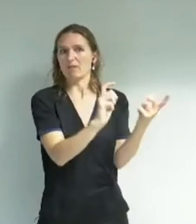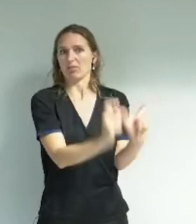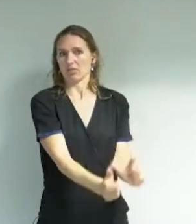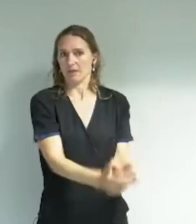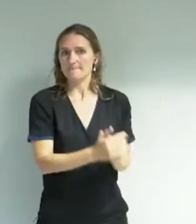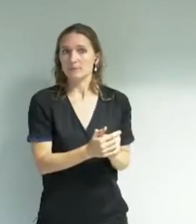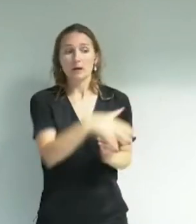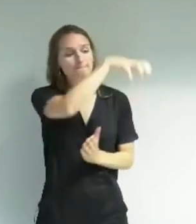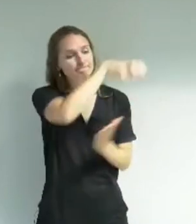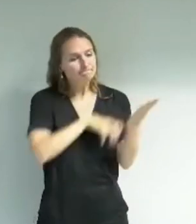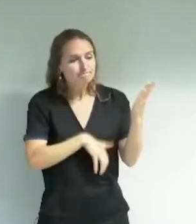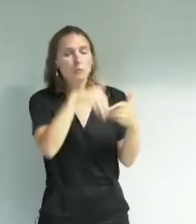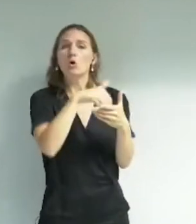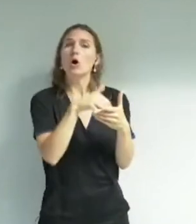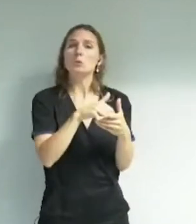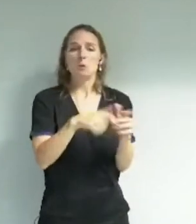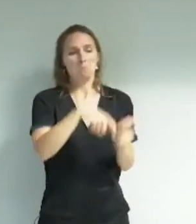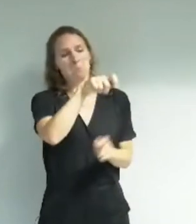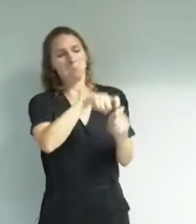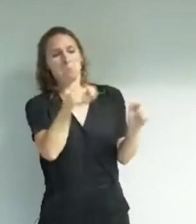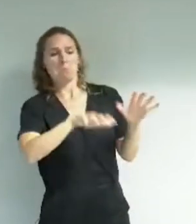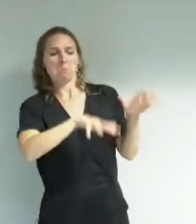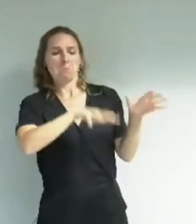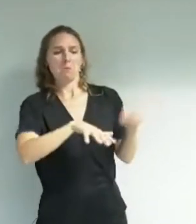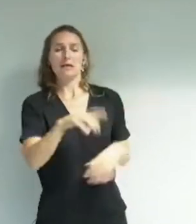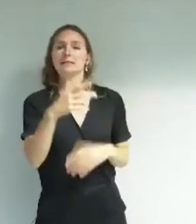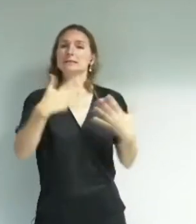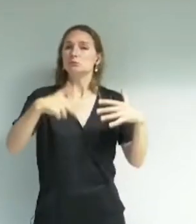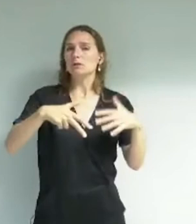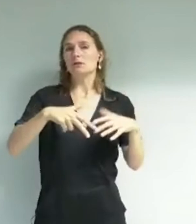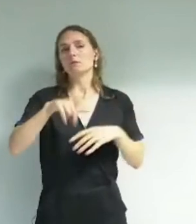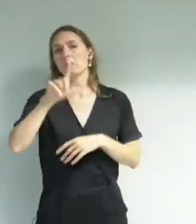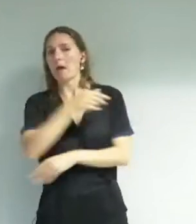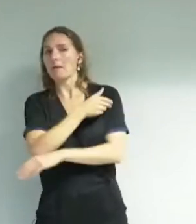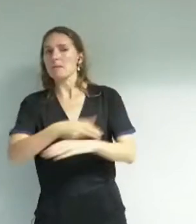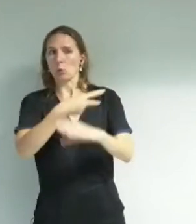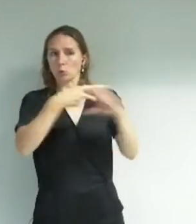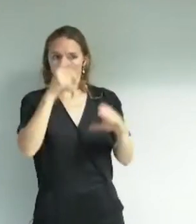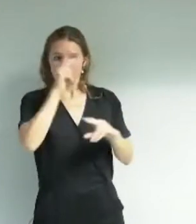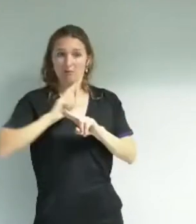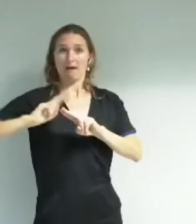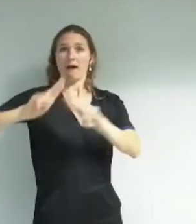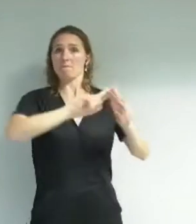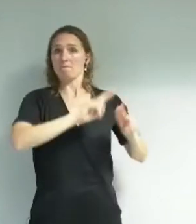évalue entre 18 et 20 millions d'euros la restauration et le réaménagement. Mais pour les seules